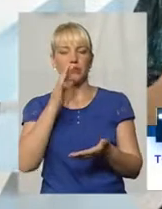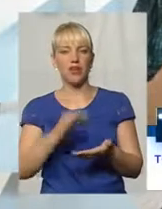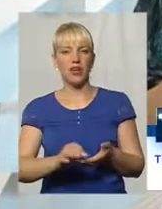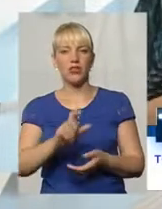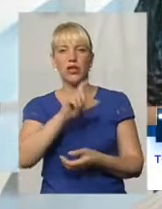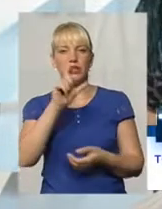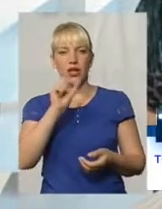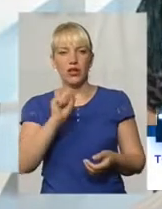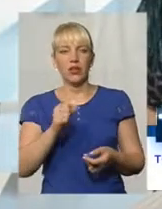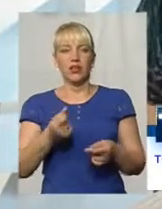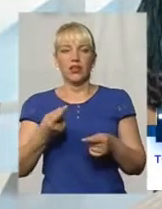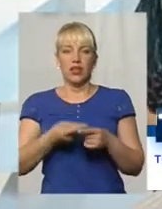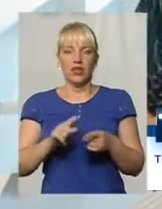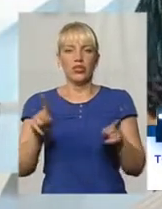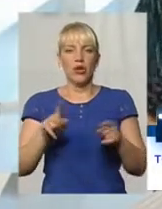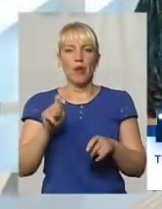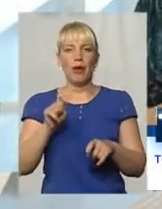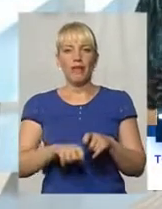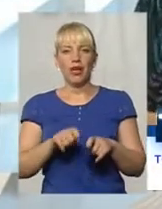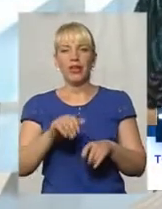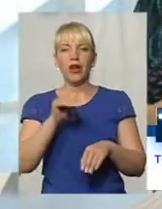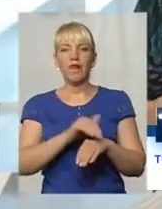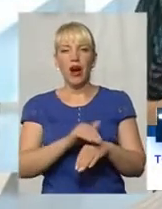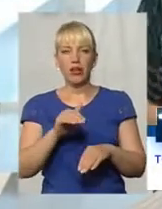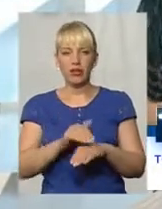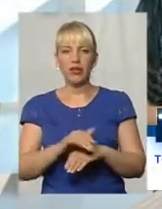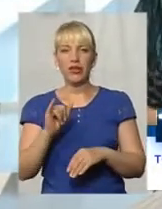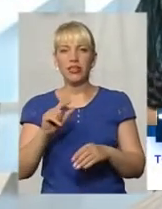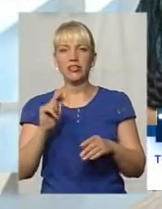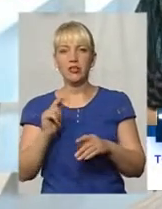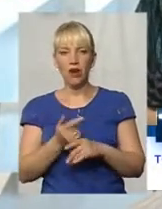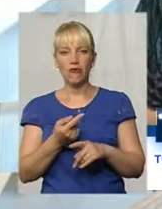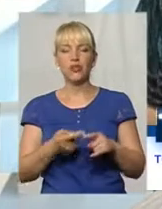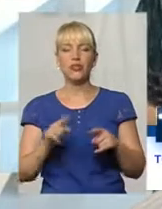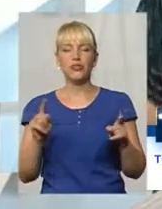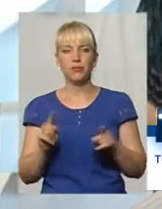за те, аби перевірити факти і знову ж